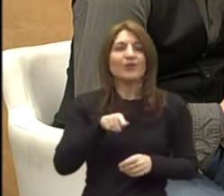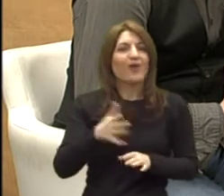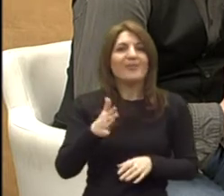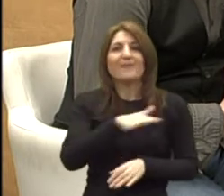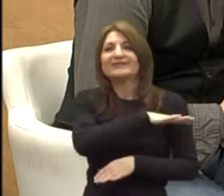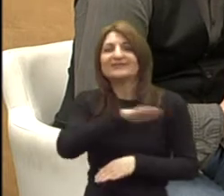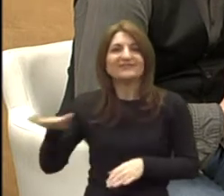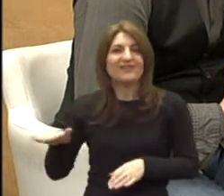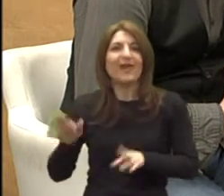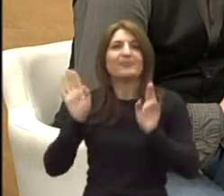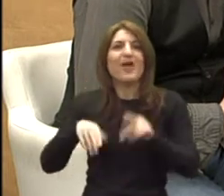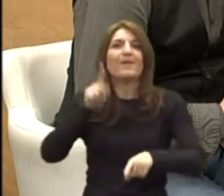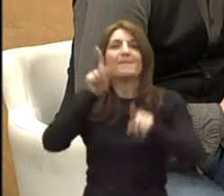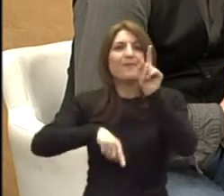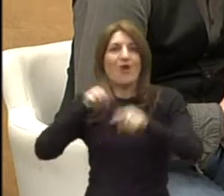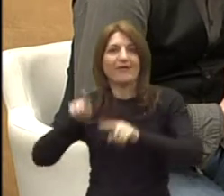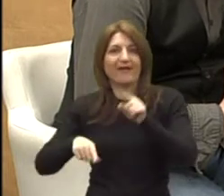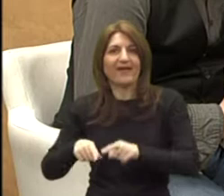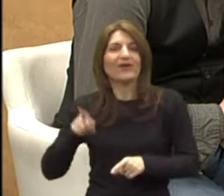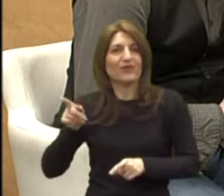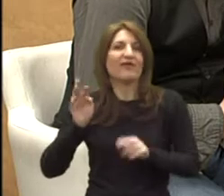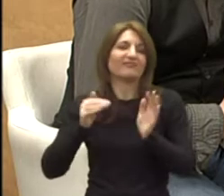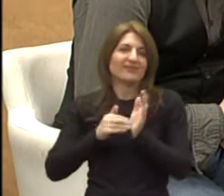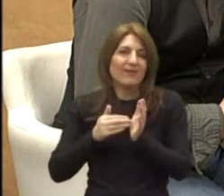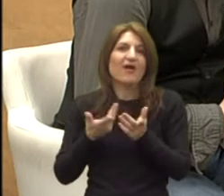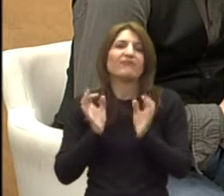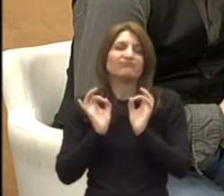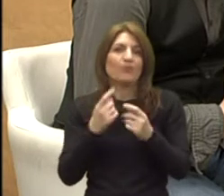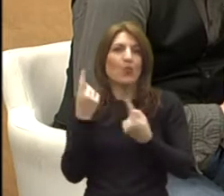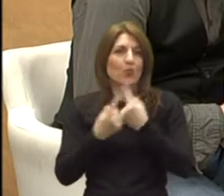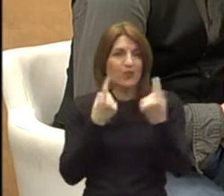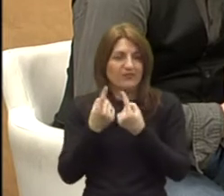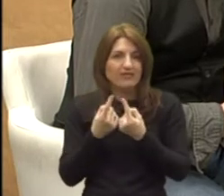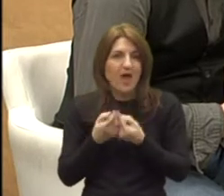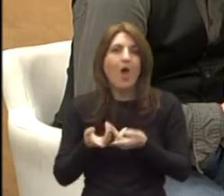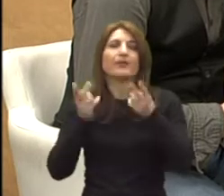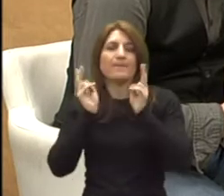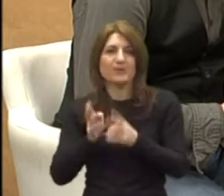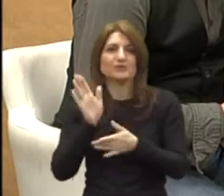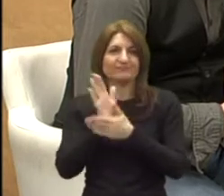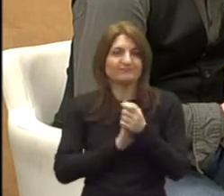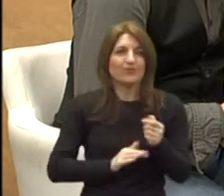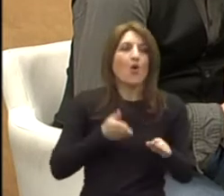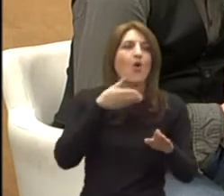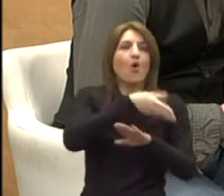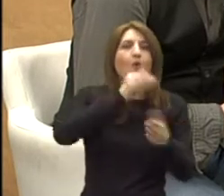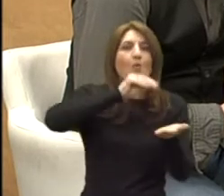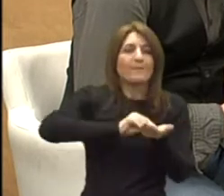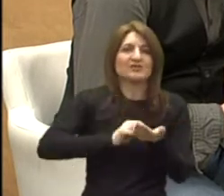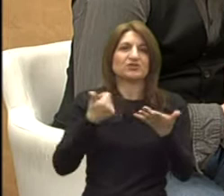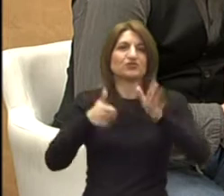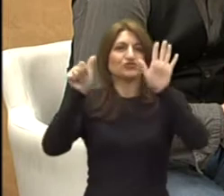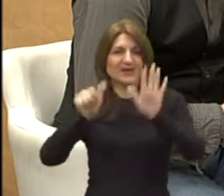mogućnost, nego određeni. Tamo opet moramo neke specifične uvijete zadovoljiti da bi mogli tako malu djecu primiti.